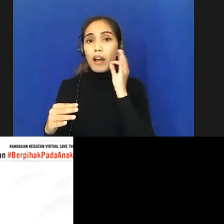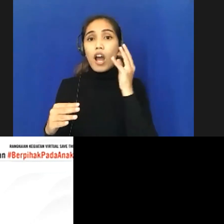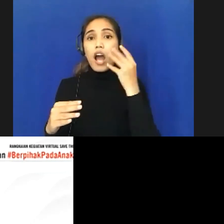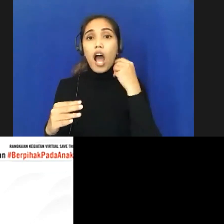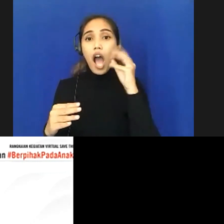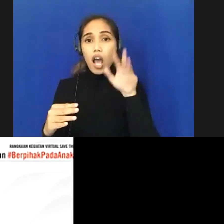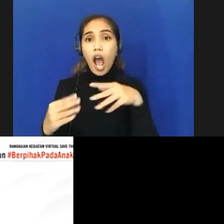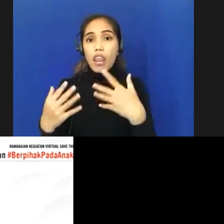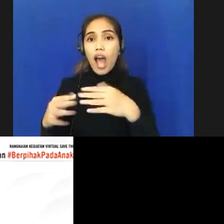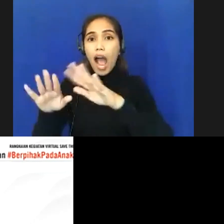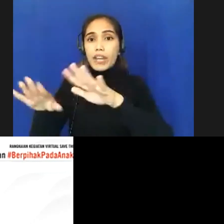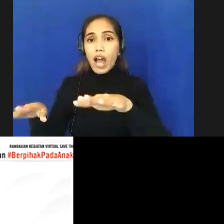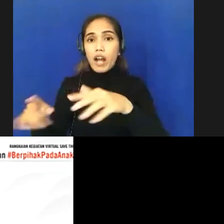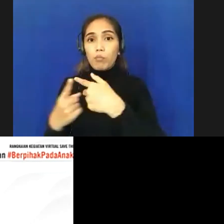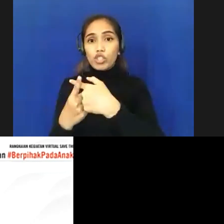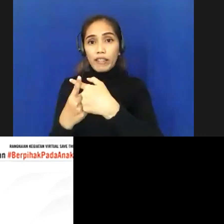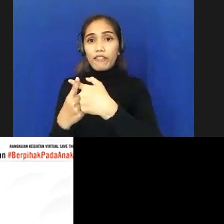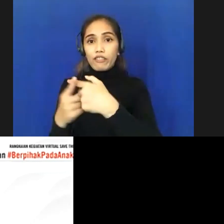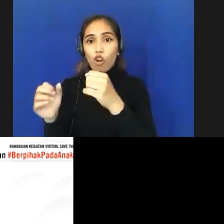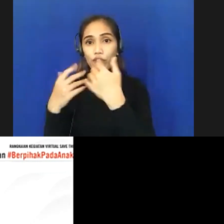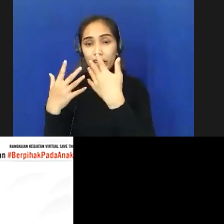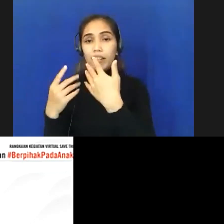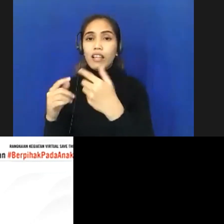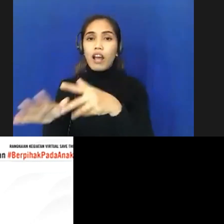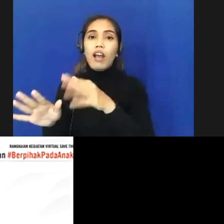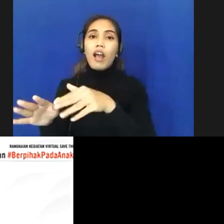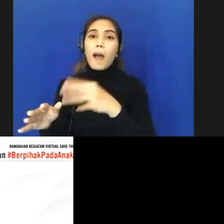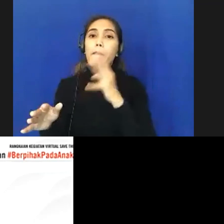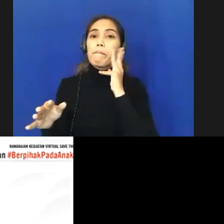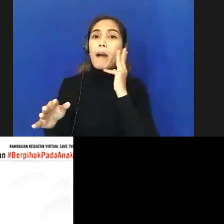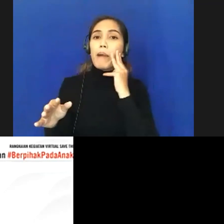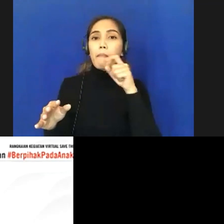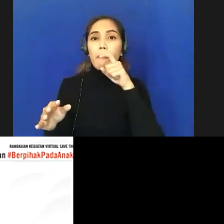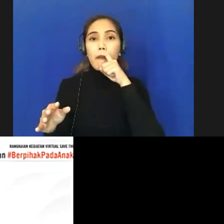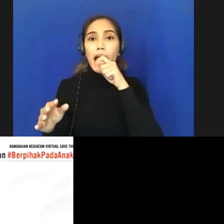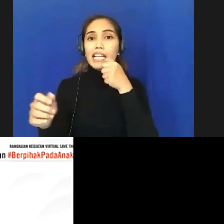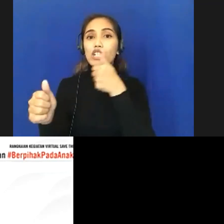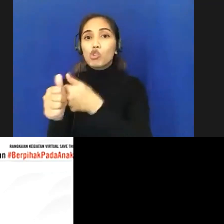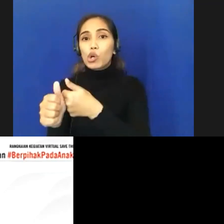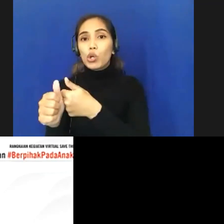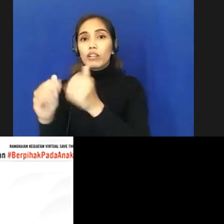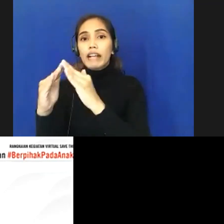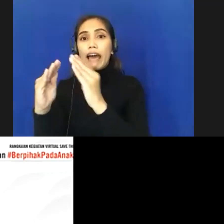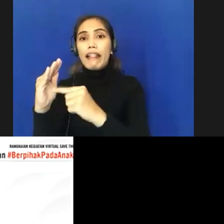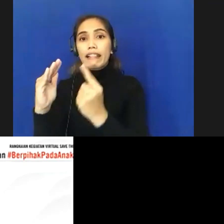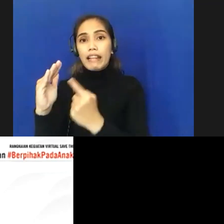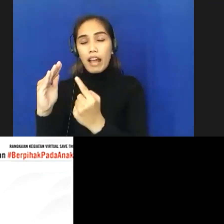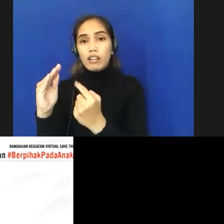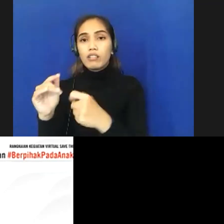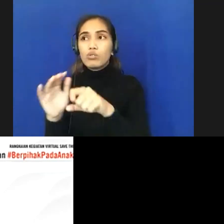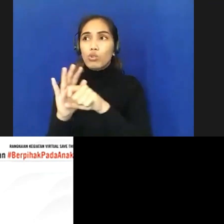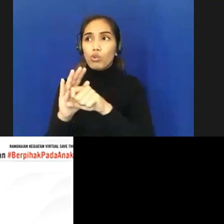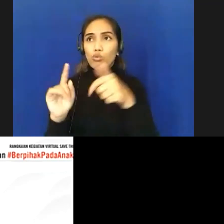dengan pengawasan dari aparat desa maupun tetangga begitu kami dengar si anak itu misalnya dia umur 17